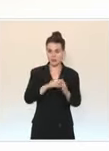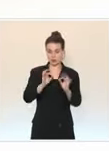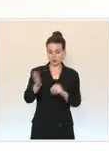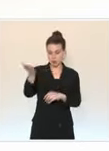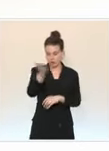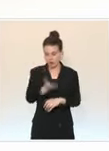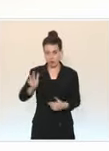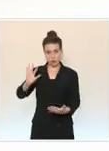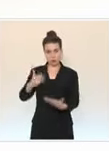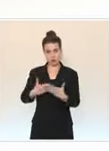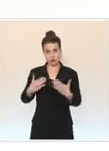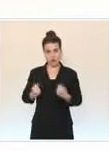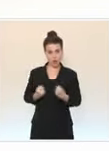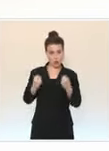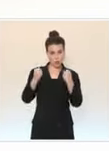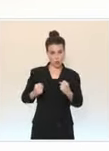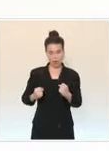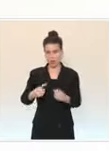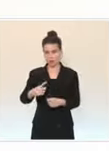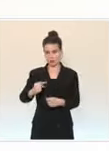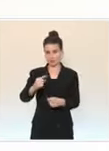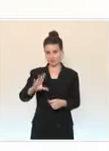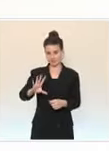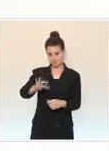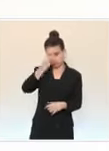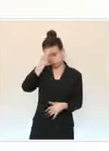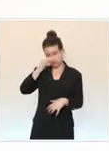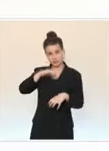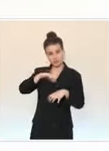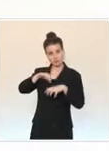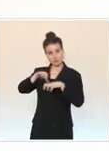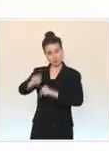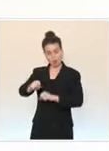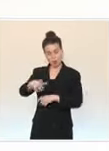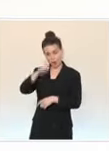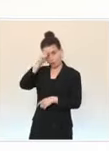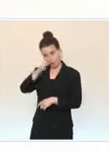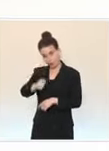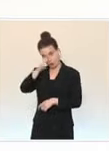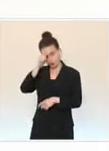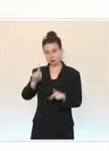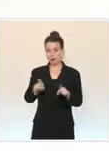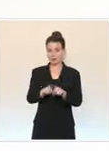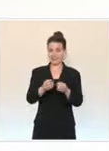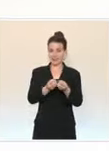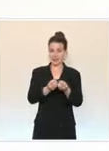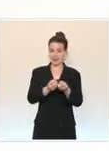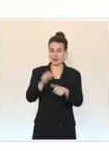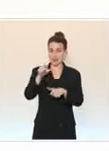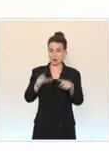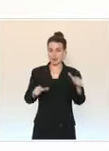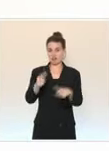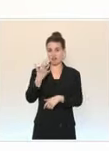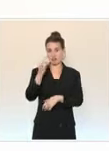résistance et l'indispensable respect, par l'immense majorité d'entre vous, des